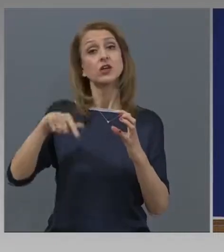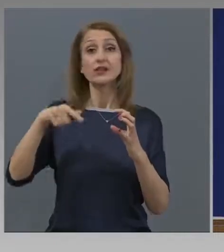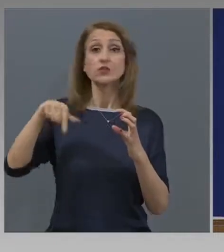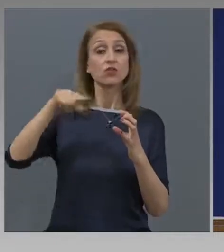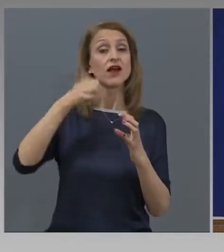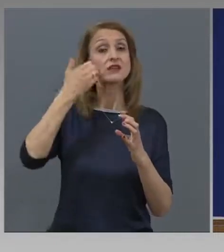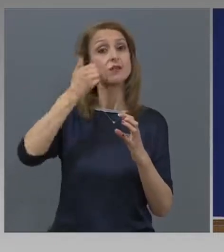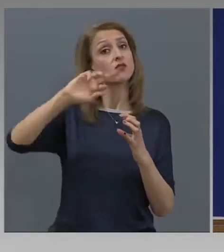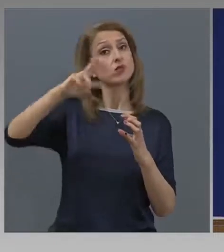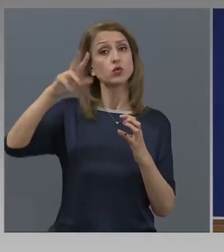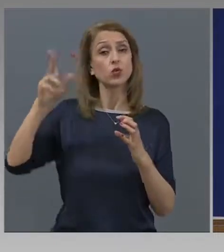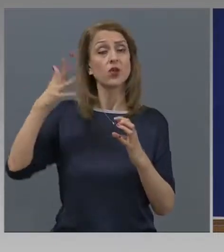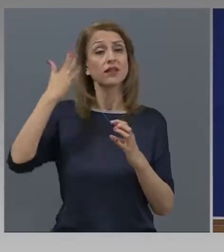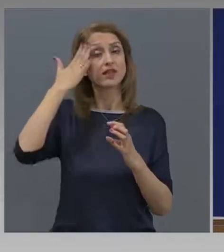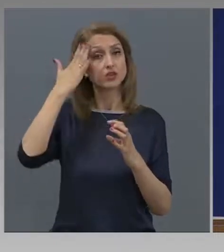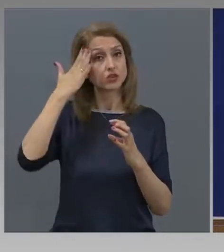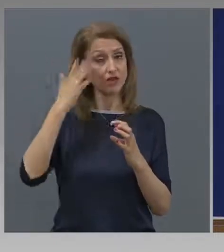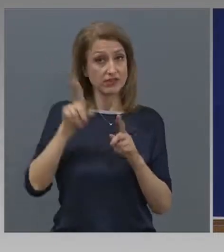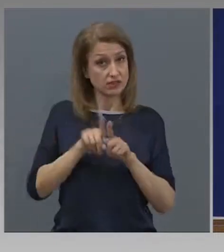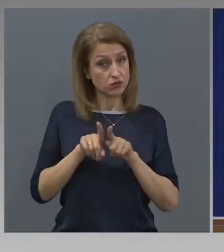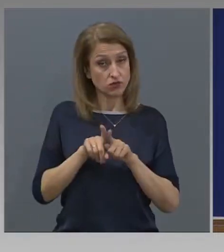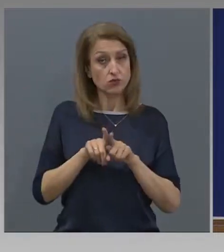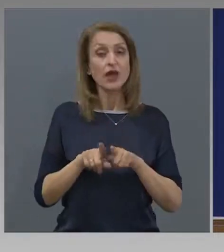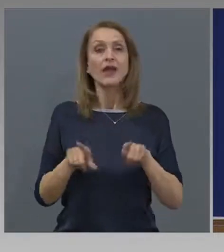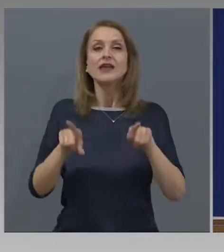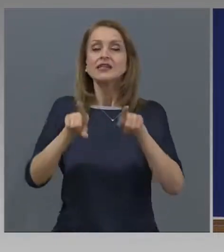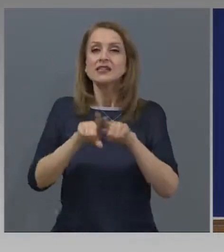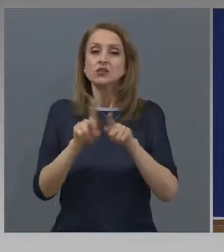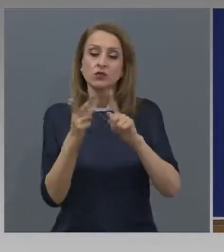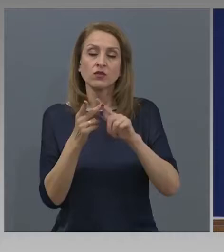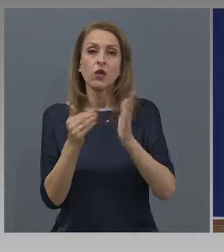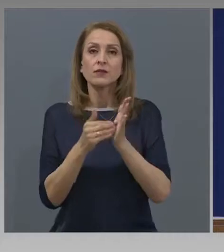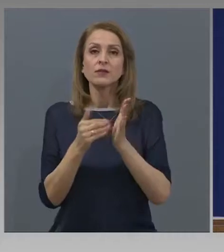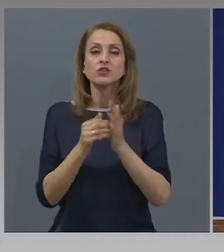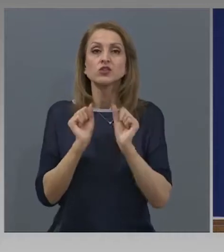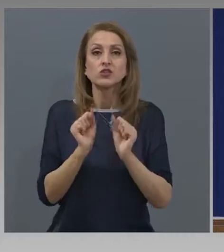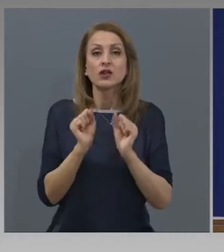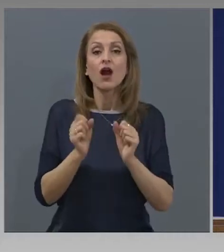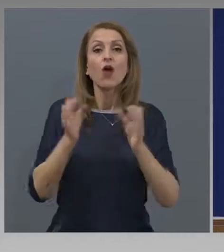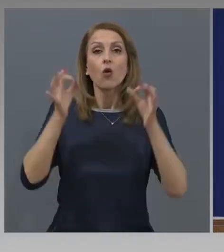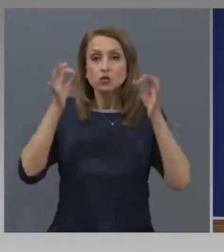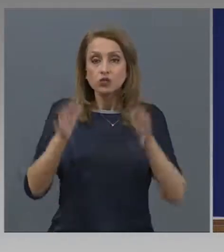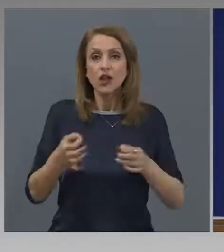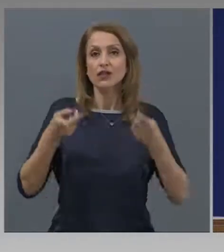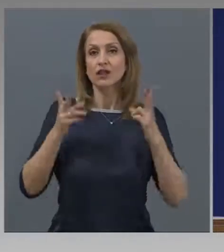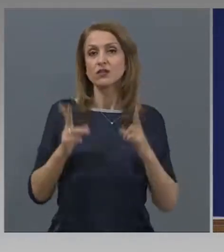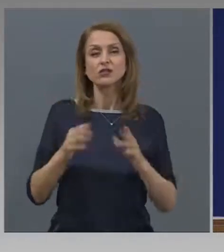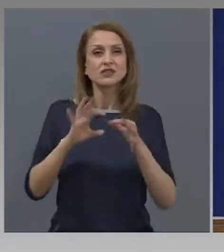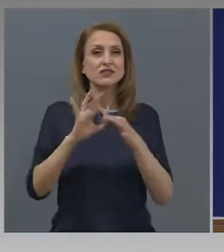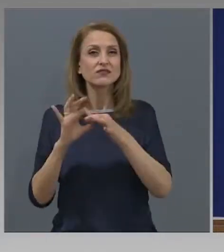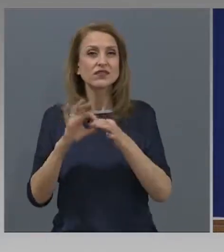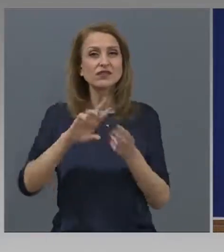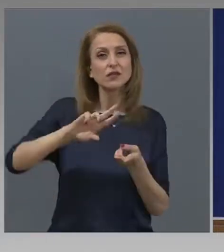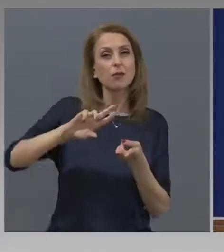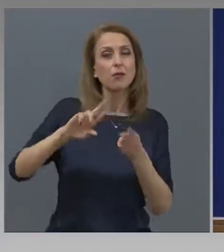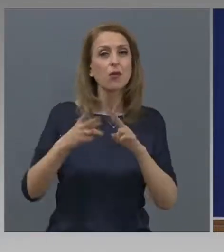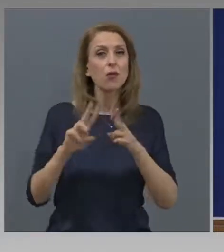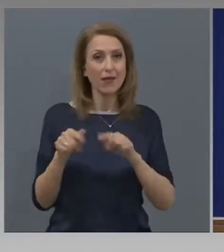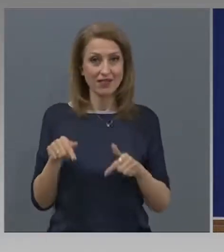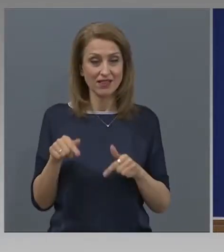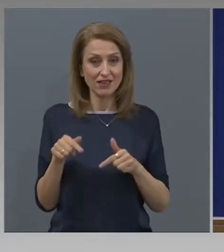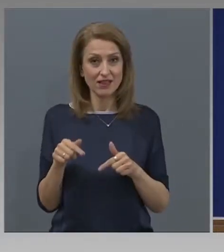втората причина за забавянето на окончателното разрешение е свързана с промените, които бяха